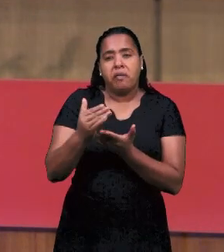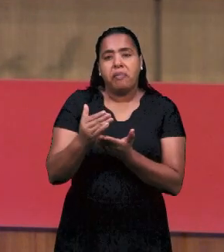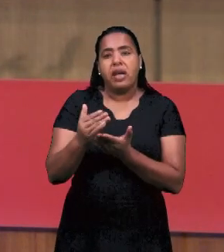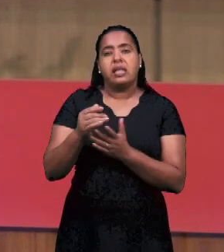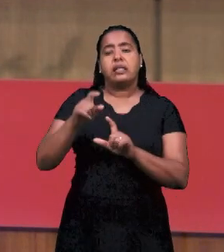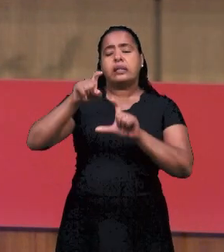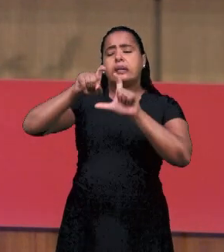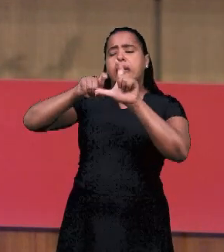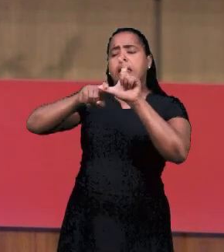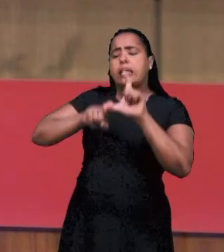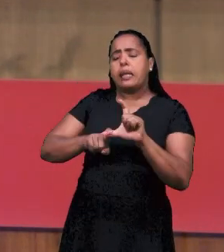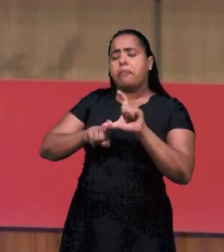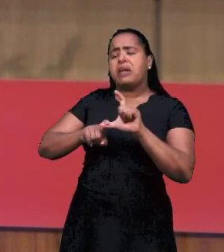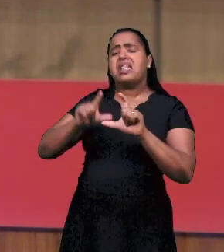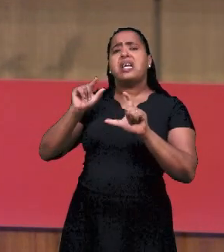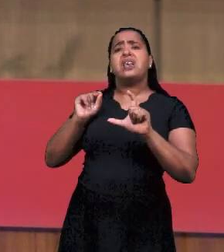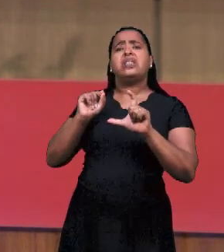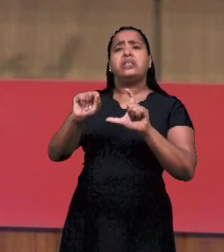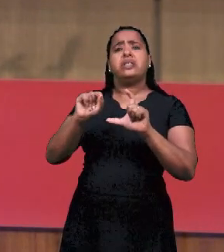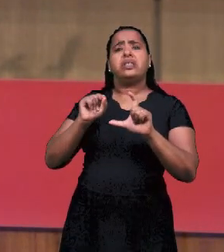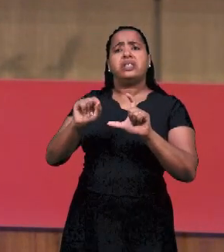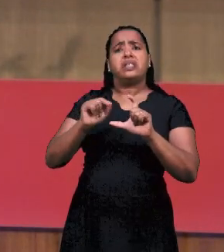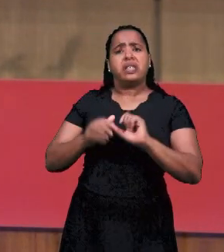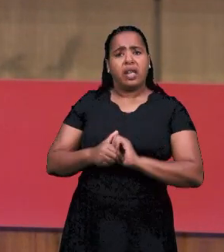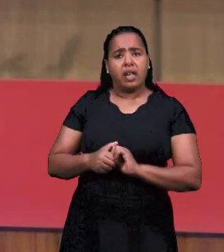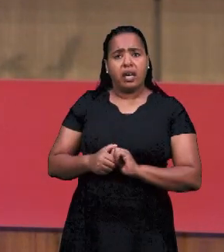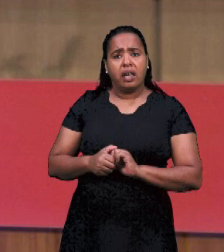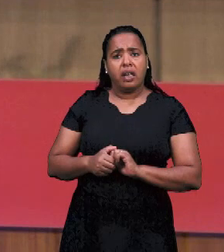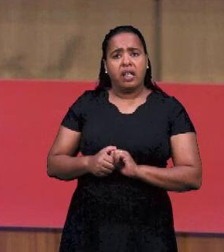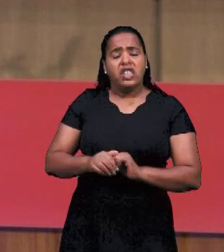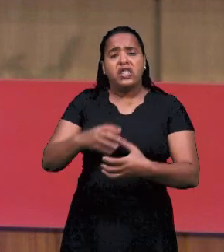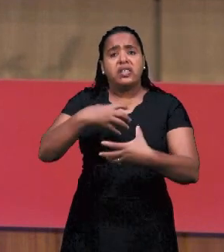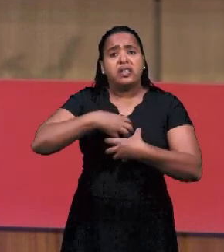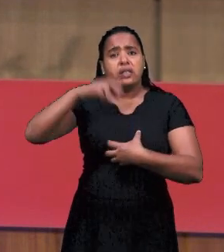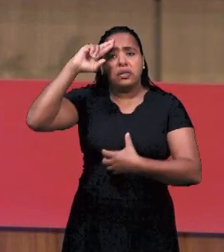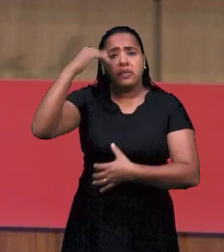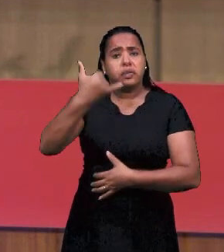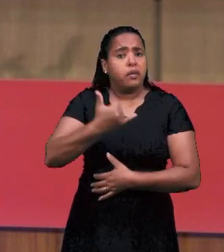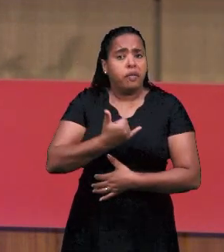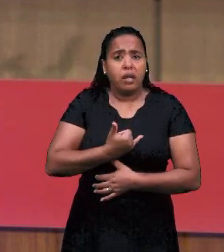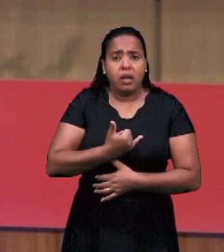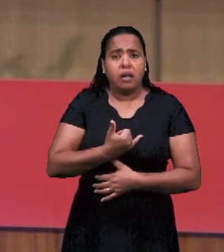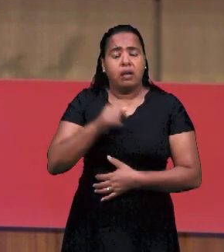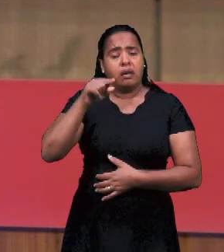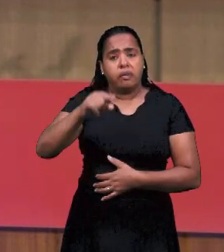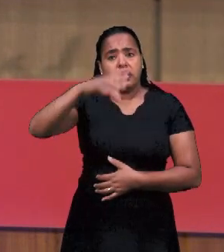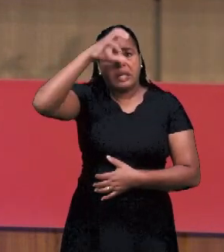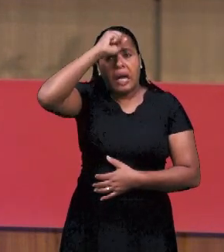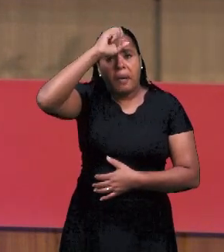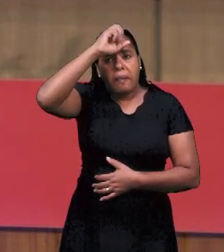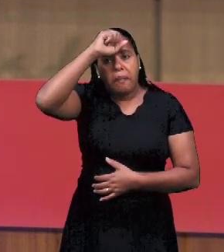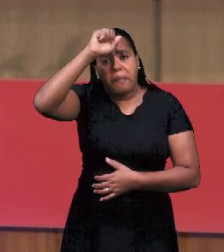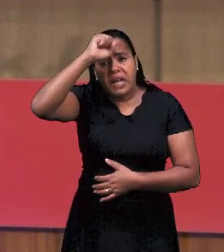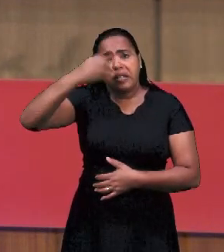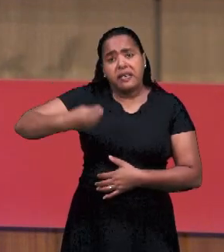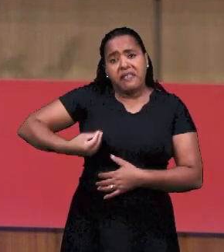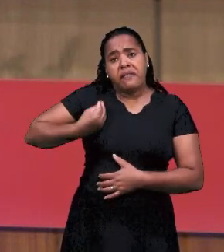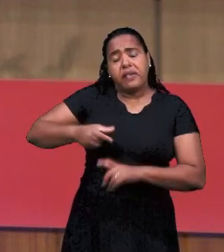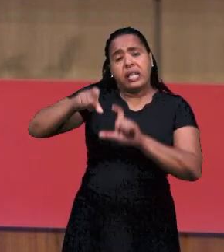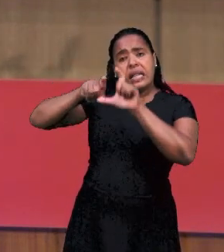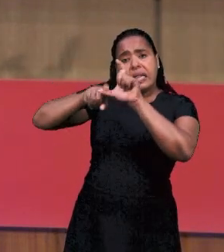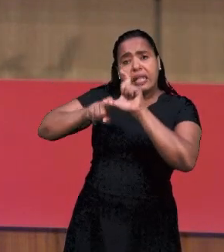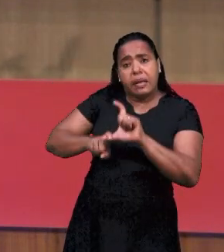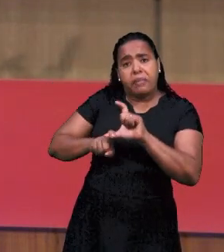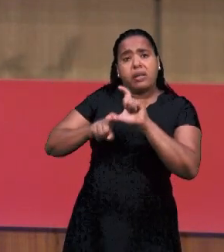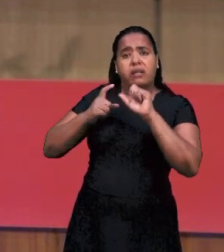служению. Зависимость. Да, ваша. Зависимость от чего? От слышания голоса